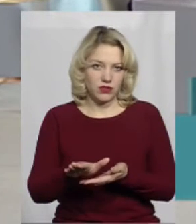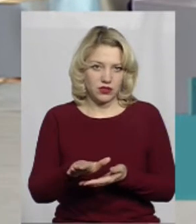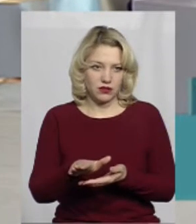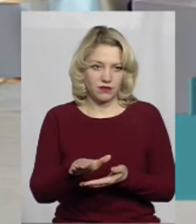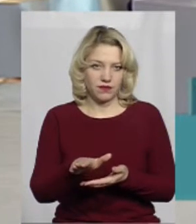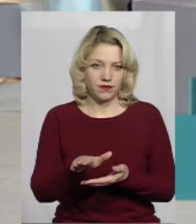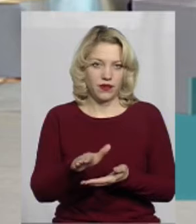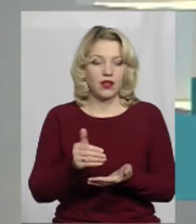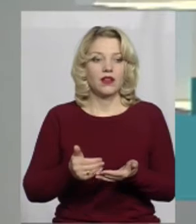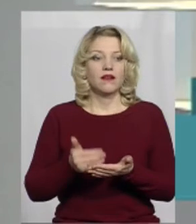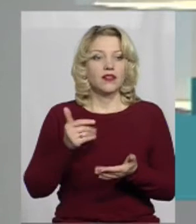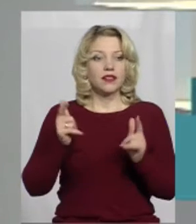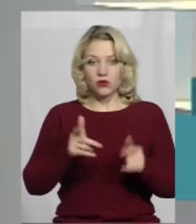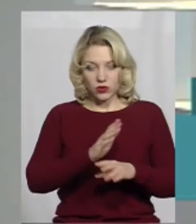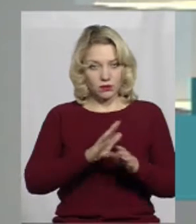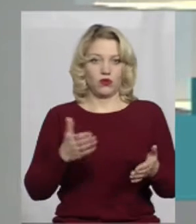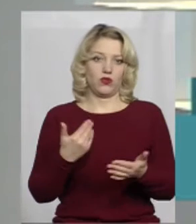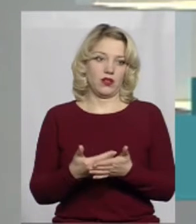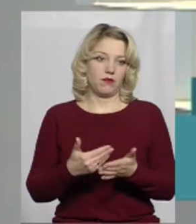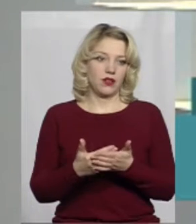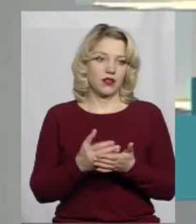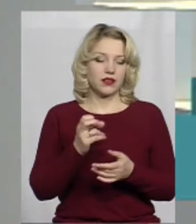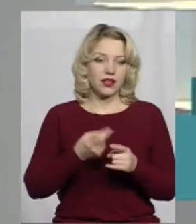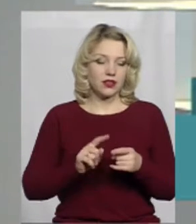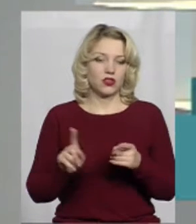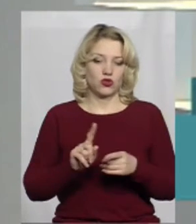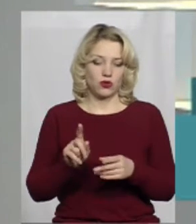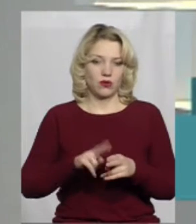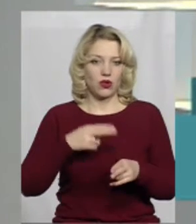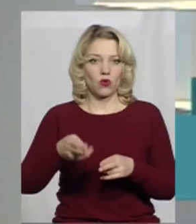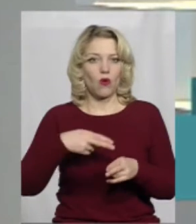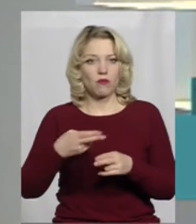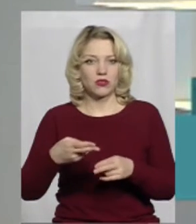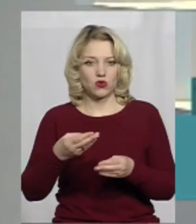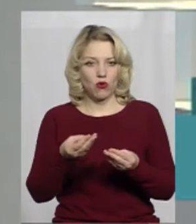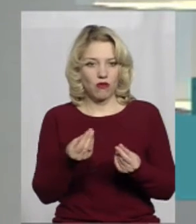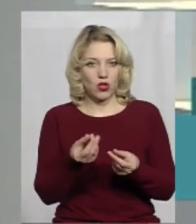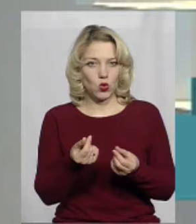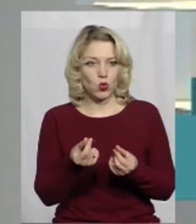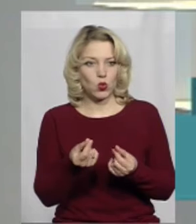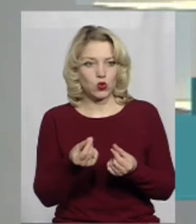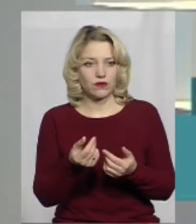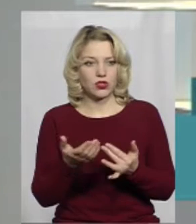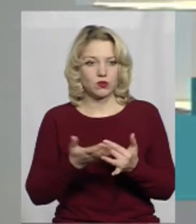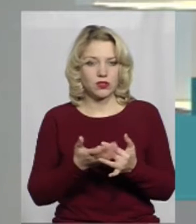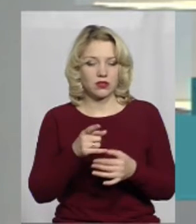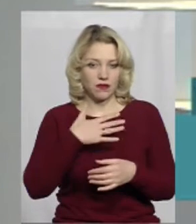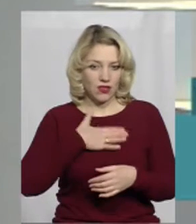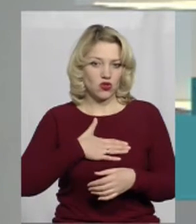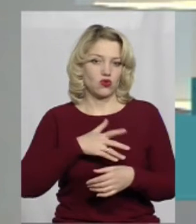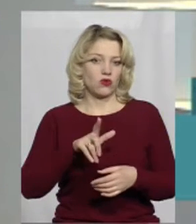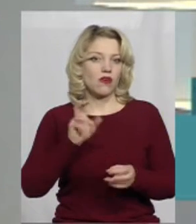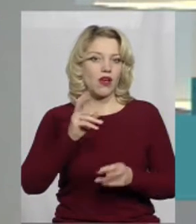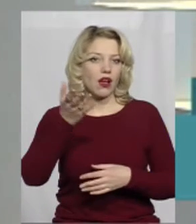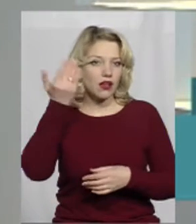не погодиться, наприклад, на те, щоб її компенсовували в грошовому вигляді субсидії, а її влаштовує так,